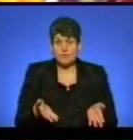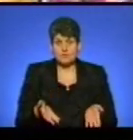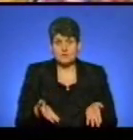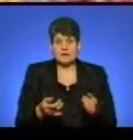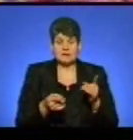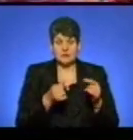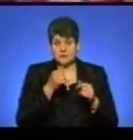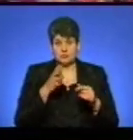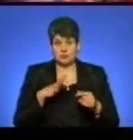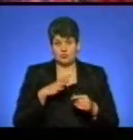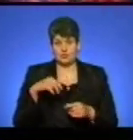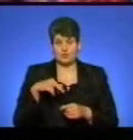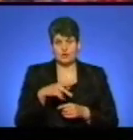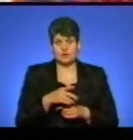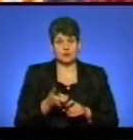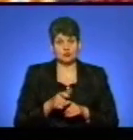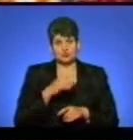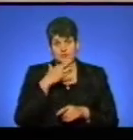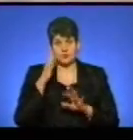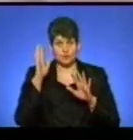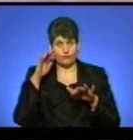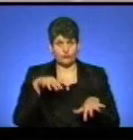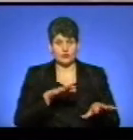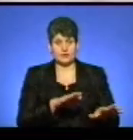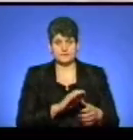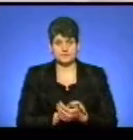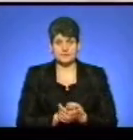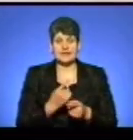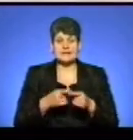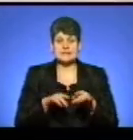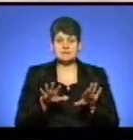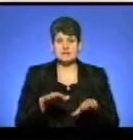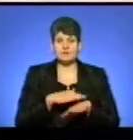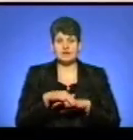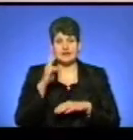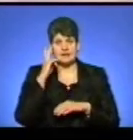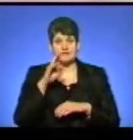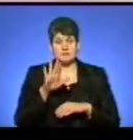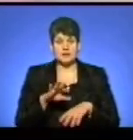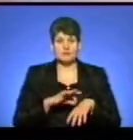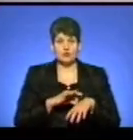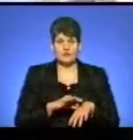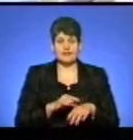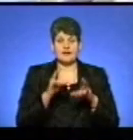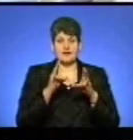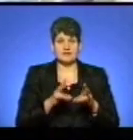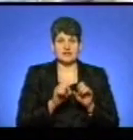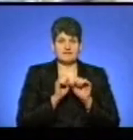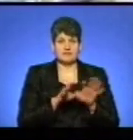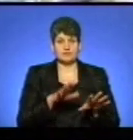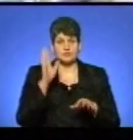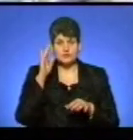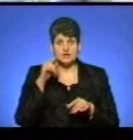взагалі неможливо було прийти, дуже було багато води. Це місце на вулиці Київська 5, де провели аварійний випуск води. Працівників